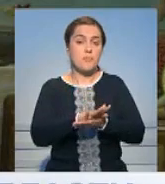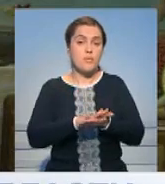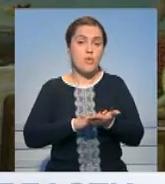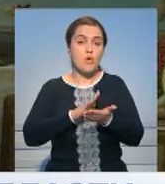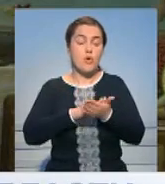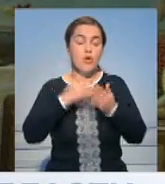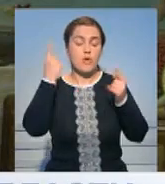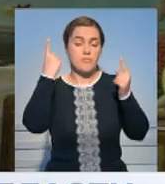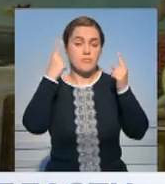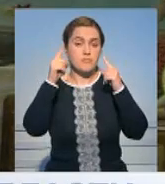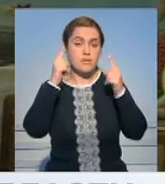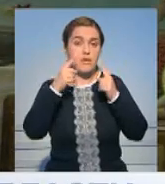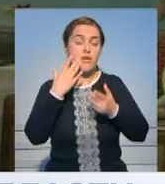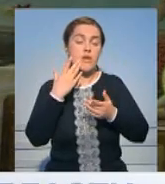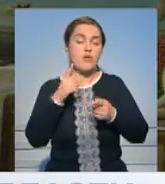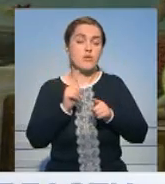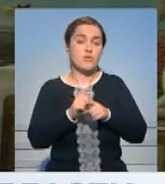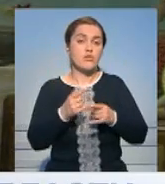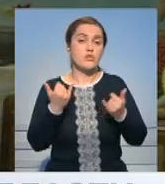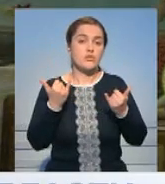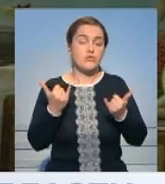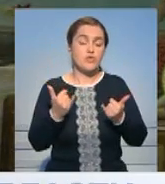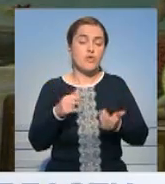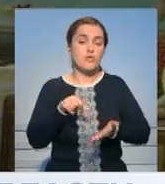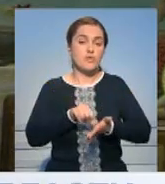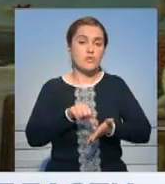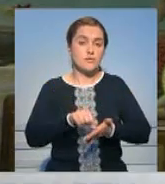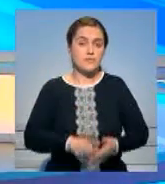представляем свои произведения на суд народа.